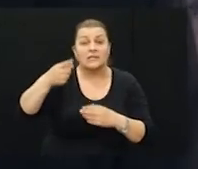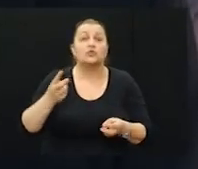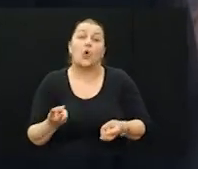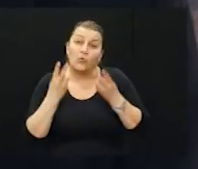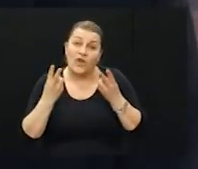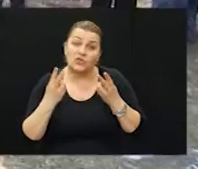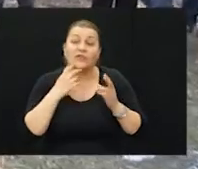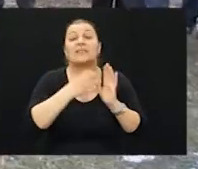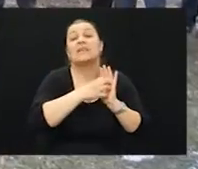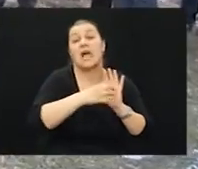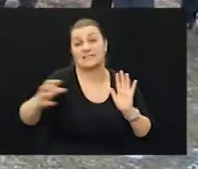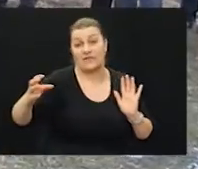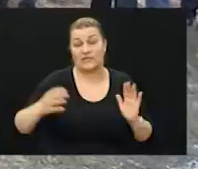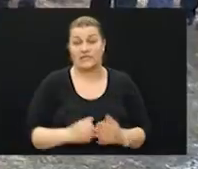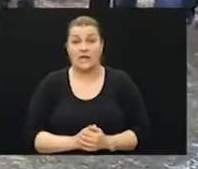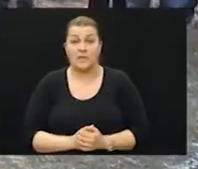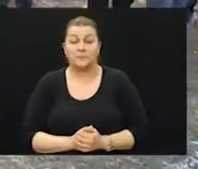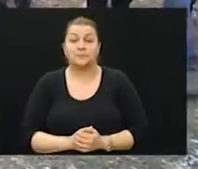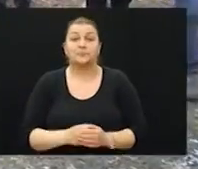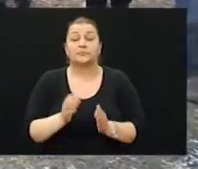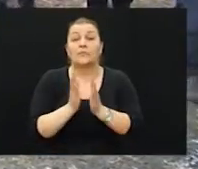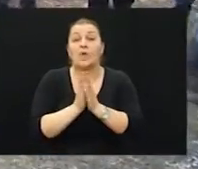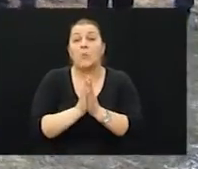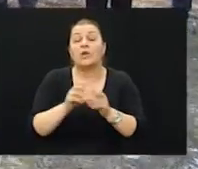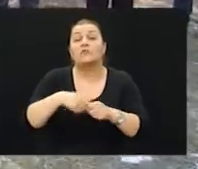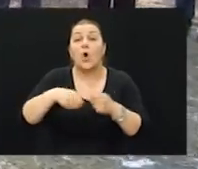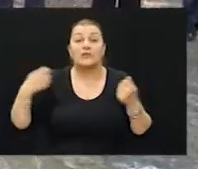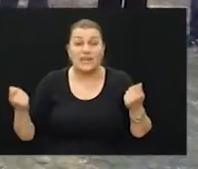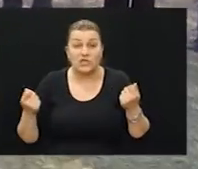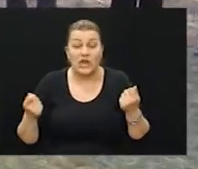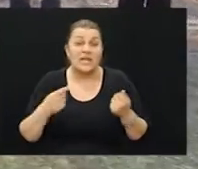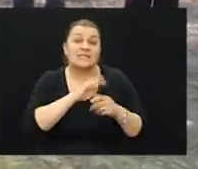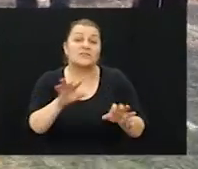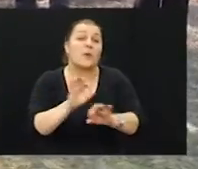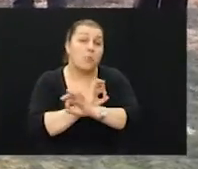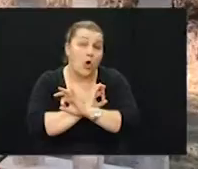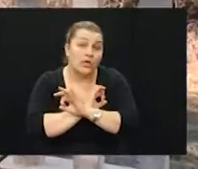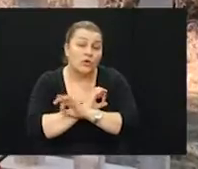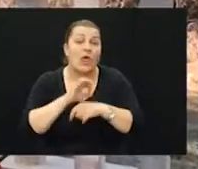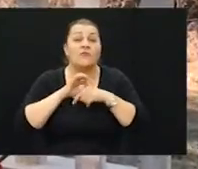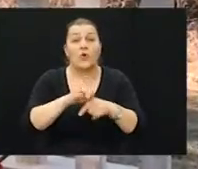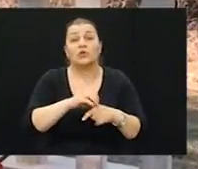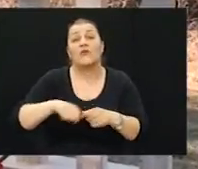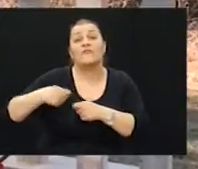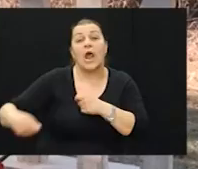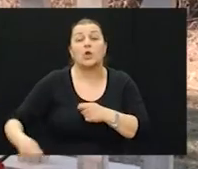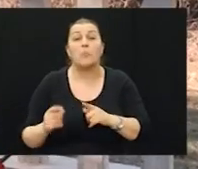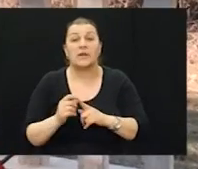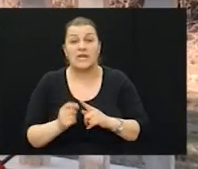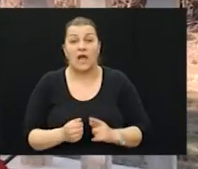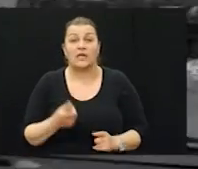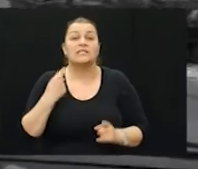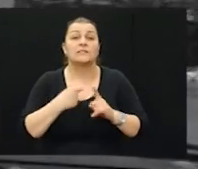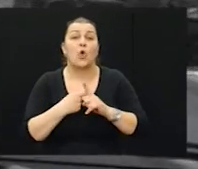nastaviti našu tradiciju. Molitvu od rješenja za poginuloga Antu Buljana i sve poginule u domovinsko ratu predvodio je župnik iz Košuta Don Franko